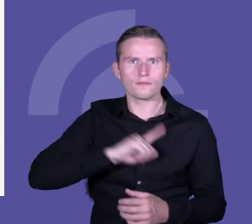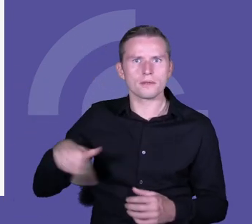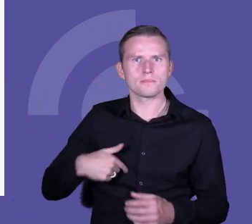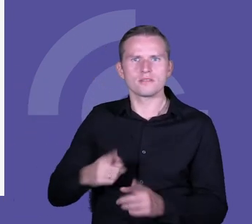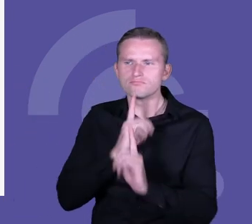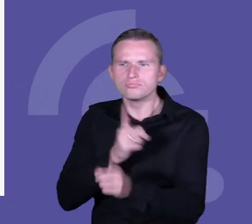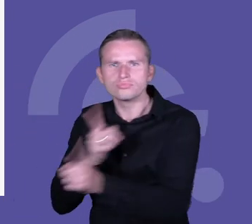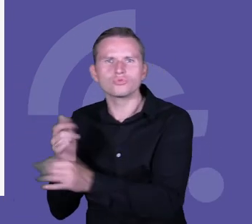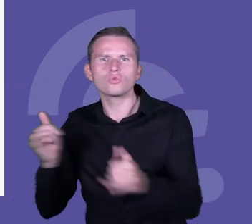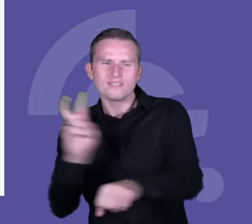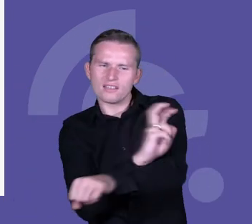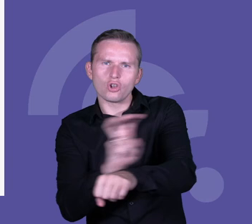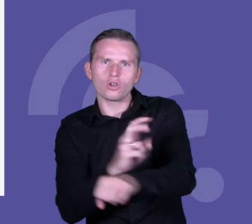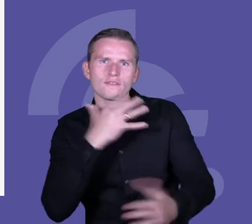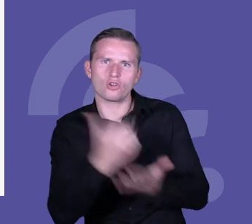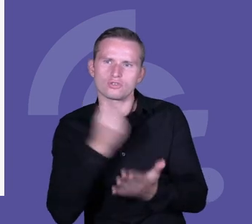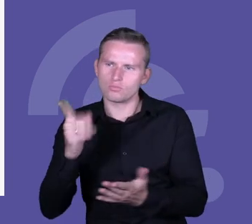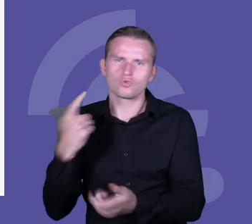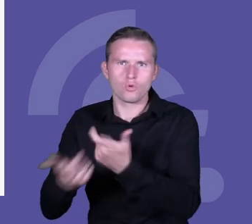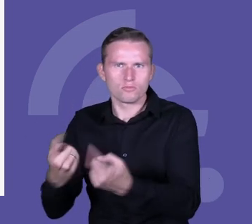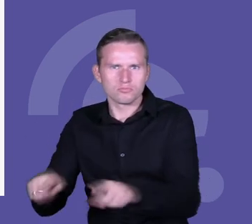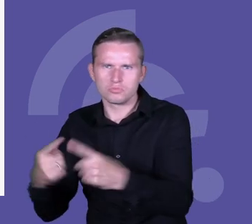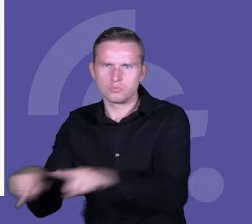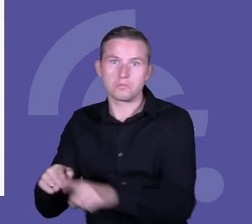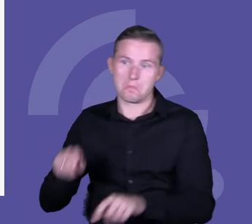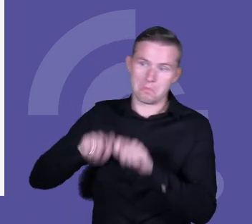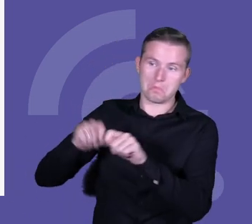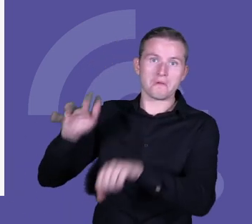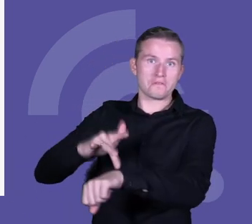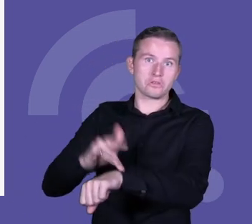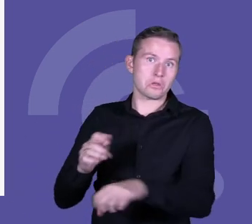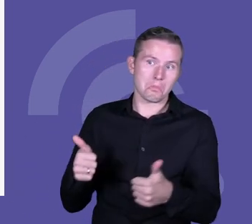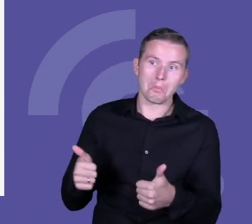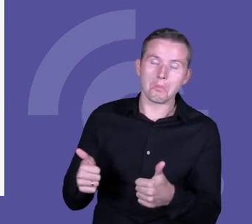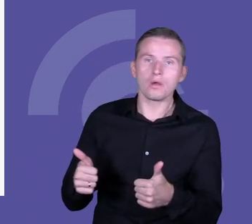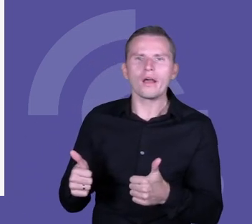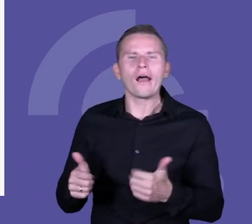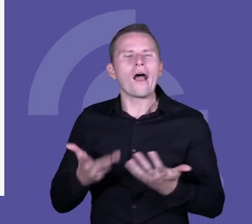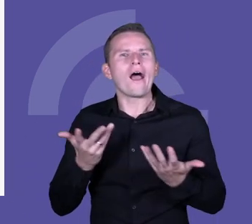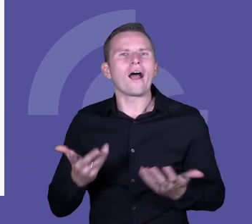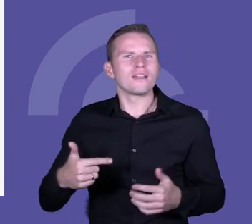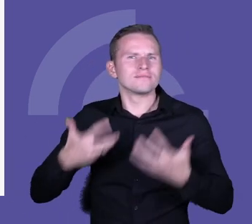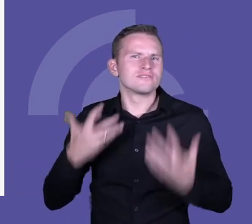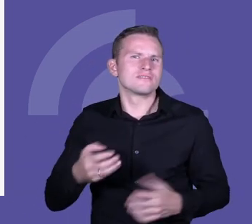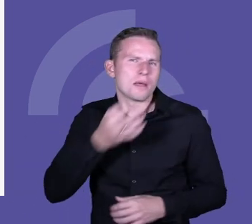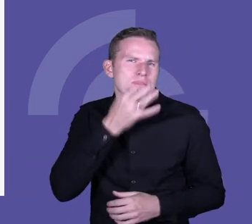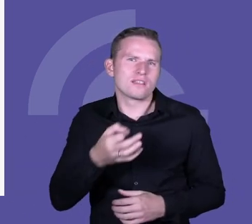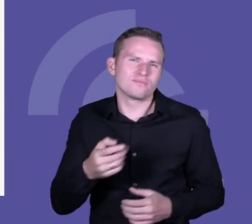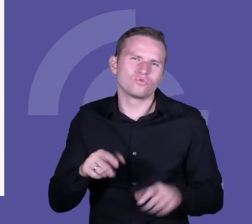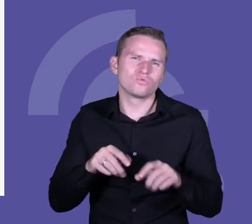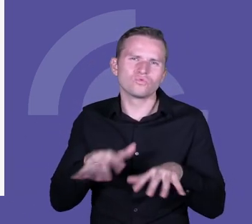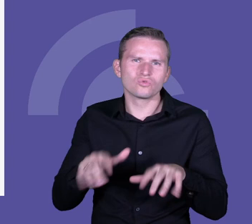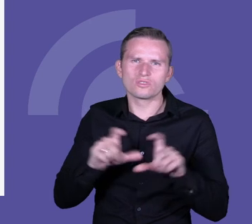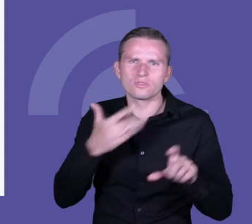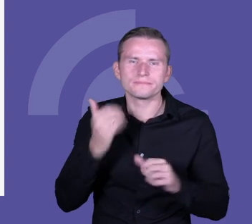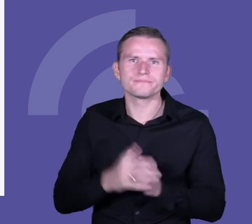drogą obiecujące wyniki i bardzo, bardzo ciekawe. Natomiast właśnie ja bym zapytał tutaj tylko, bo nie mamy na to za dużo czasu, jak